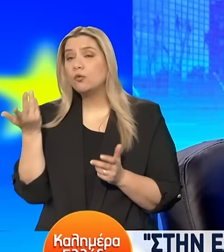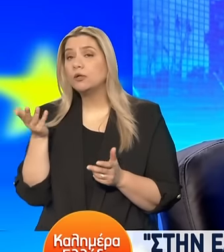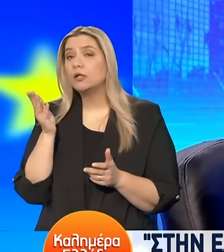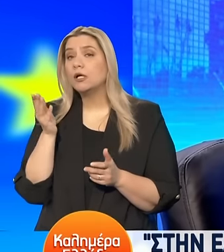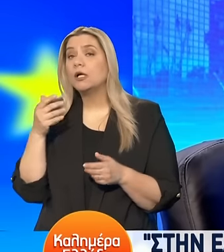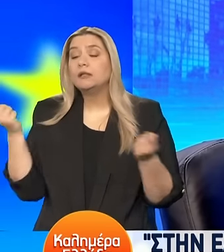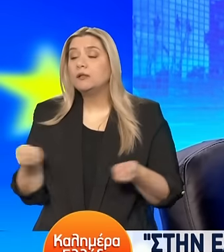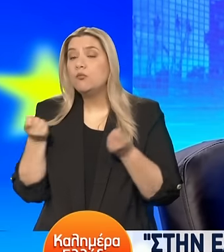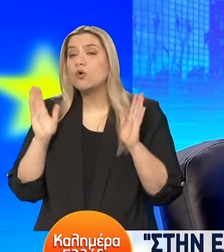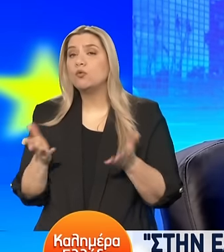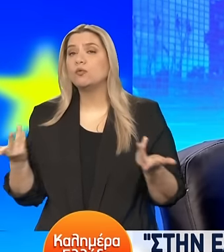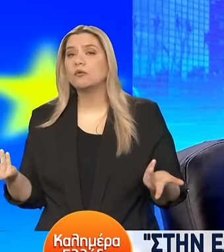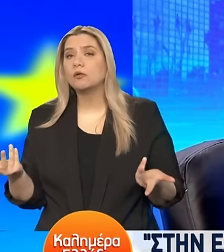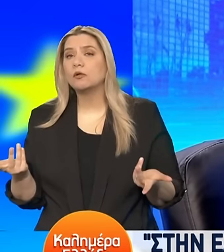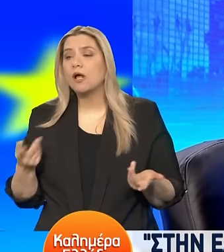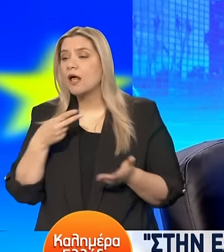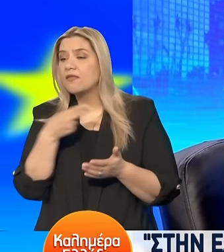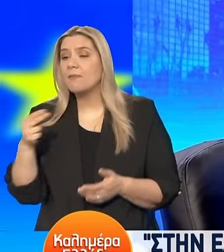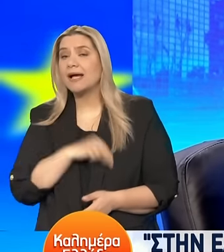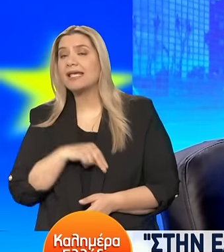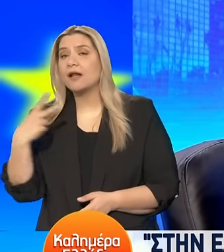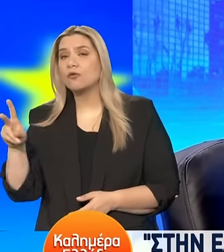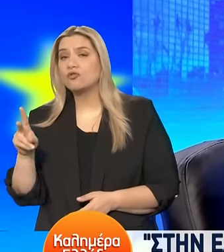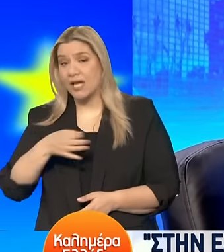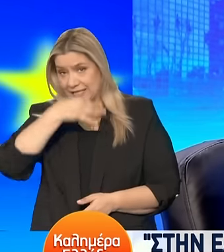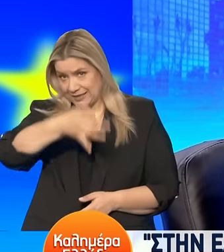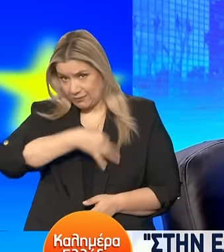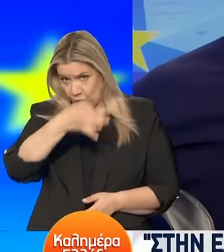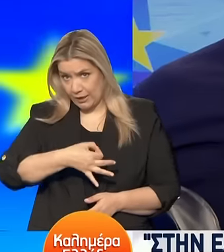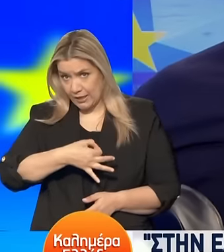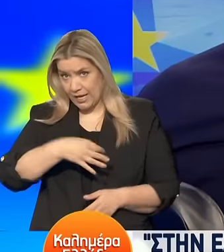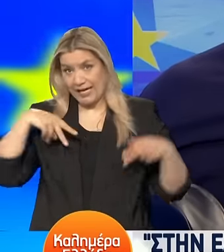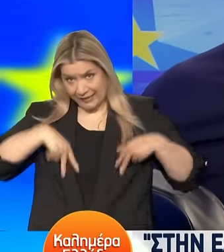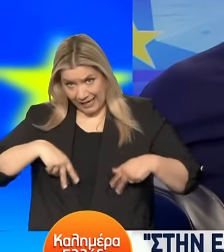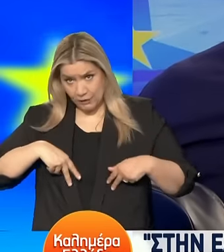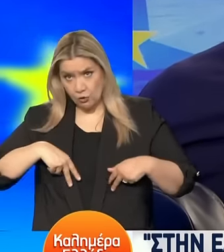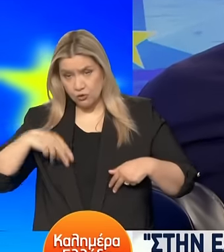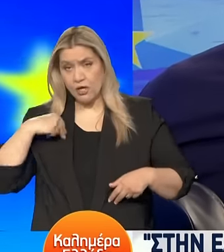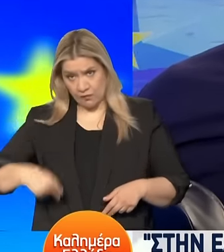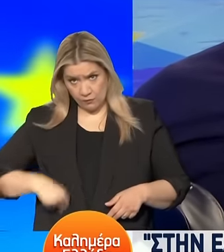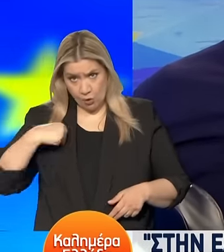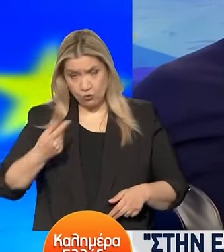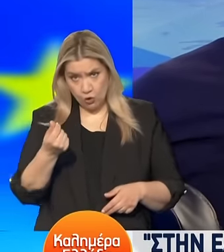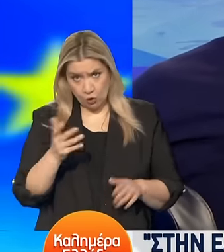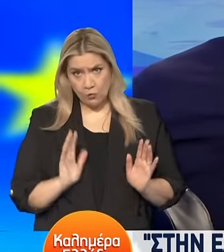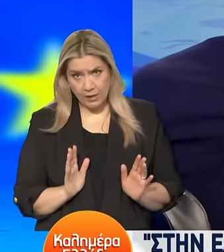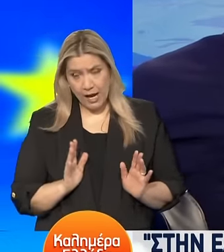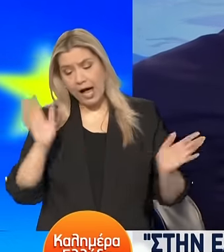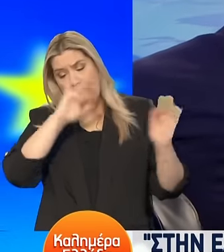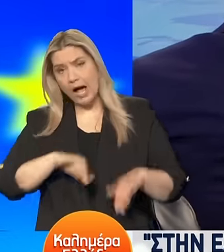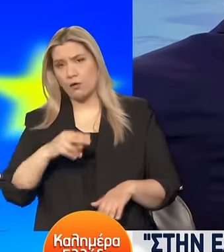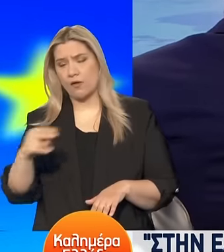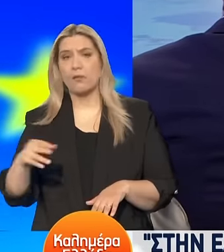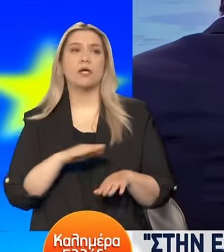περιθωριακέρδους και όταν θέλουν να δώσουν συμβουλή στην κυβέρνηση για τα δημόσια οικονομικά, να μας υποδείξουν ποιους φόρους πρέπει να αυξήσουμε. θα πρέπει να τους ελέγξετε όμως.